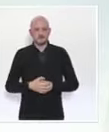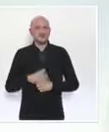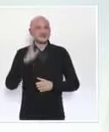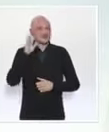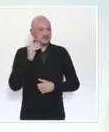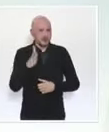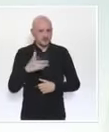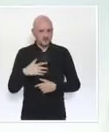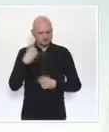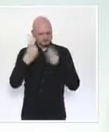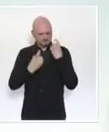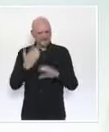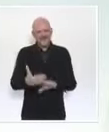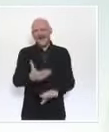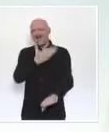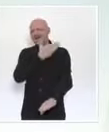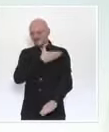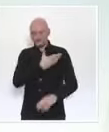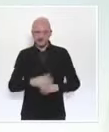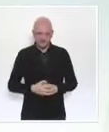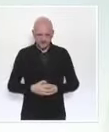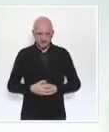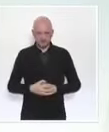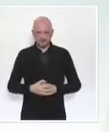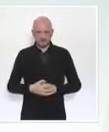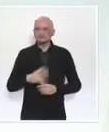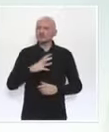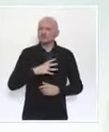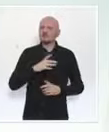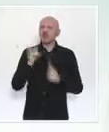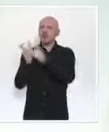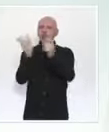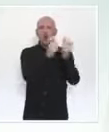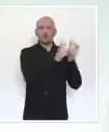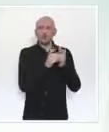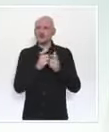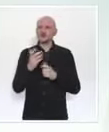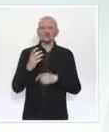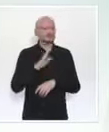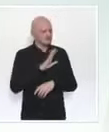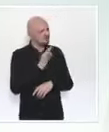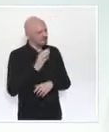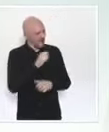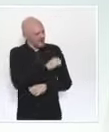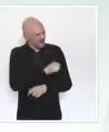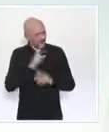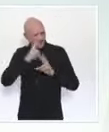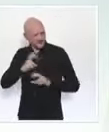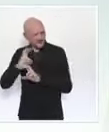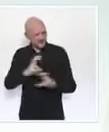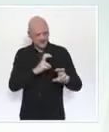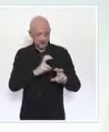en avance. Plusieurs candidats vaccins avaient été identifiés dès juin comme ayant des chances